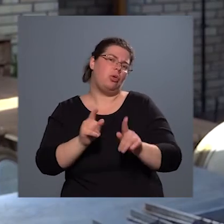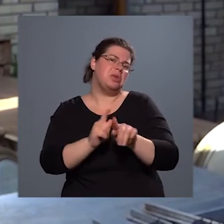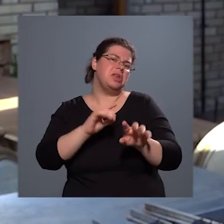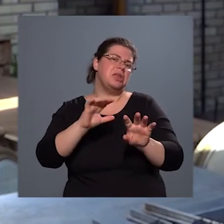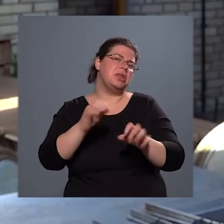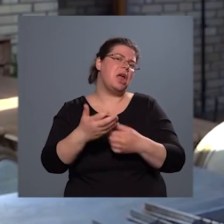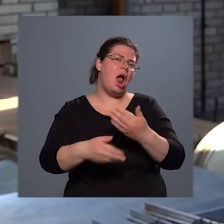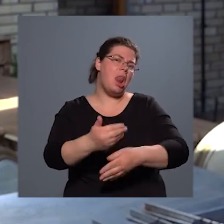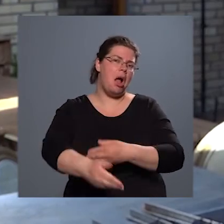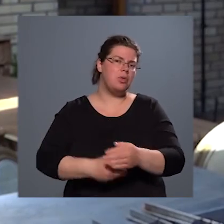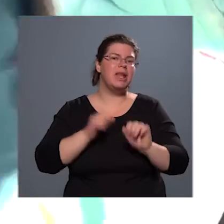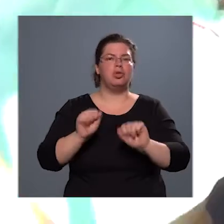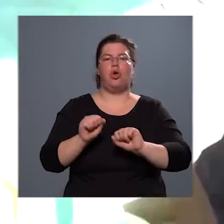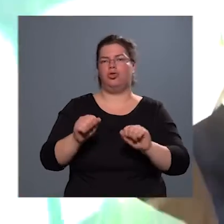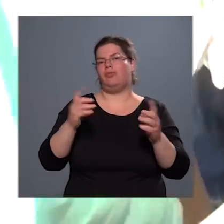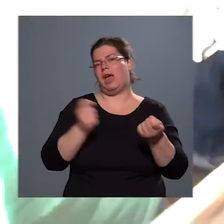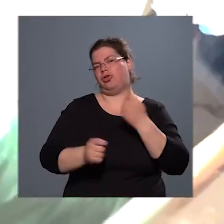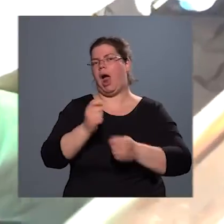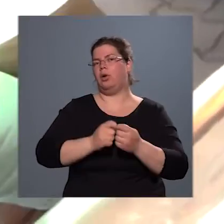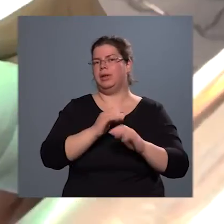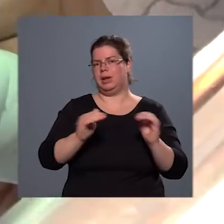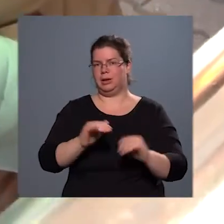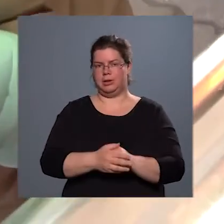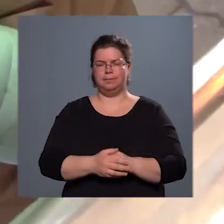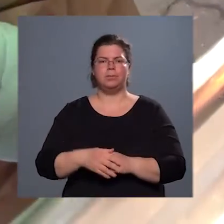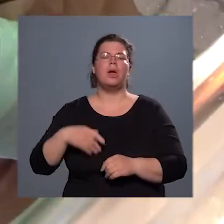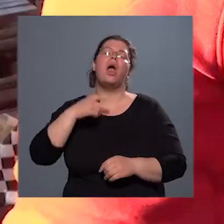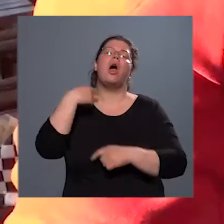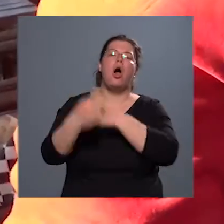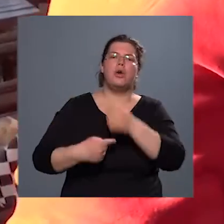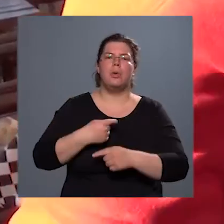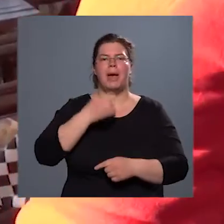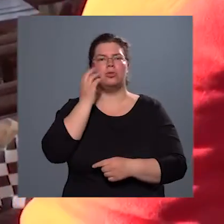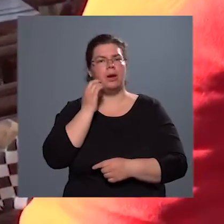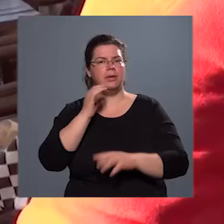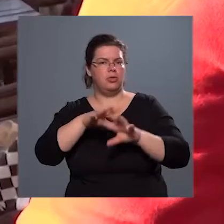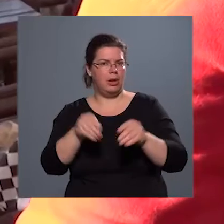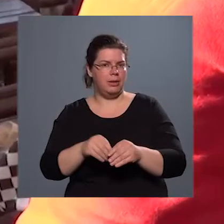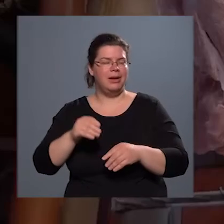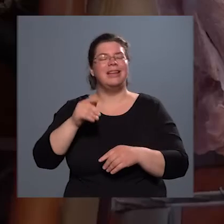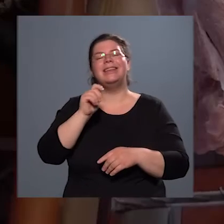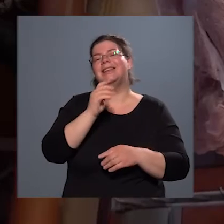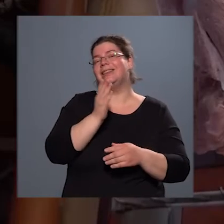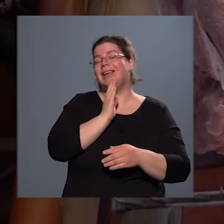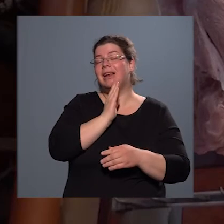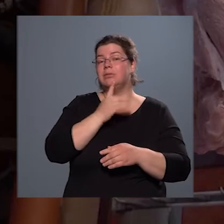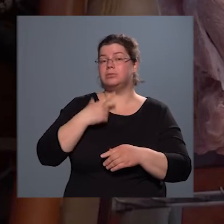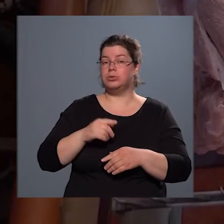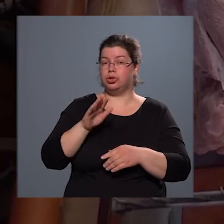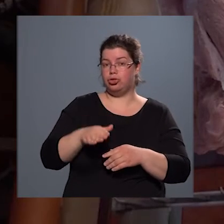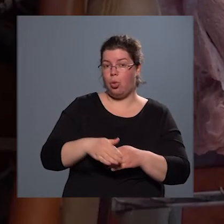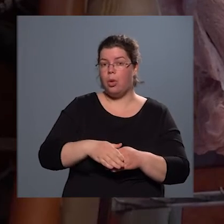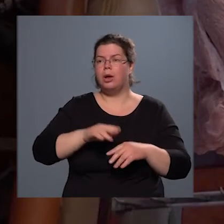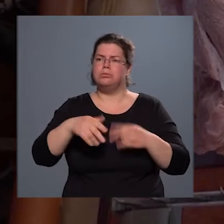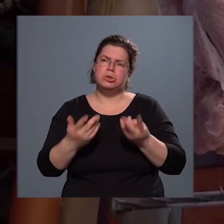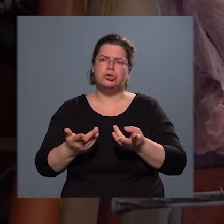törzsvárásállói réteg erre is. A hagyományos paraszti családoknál a téli disznóvágásokkor készült a sonka, majd szokásosan a kora